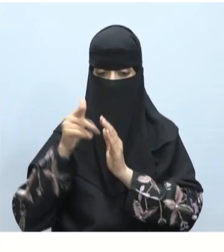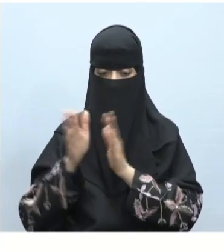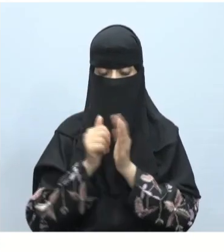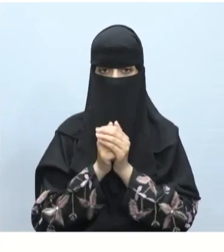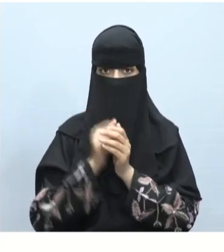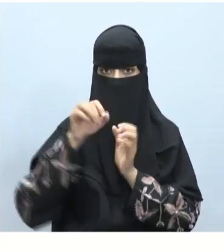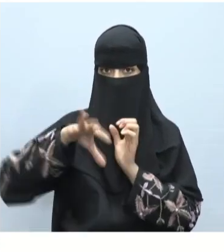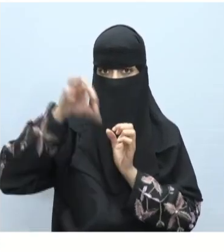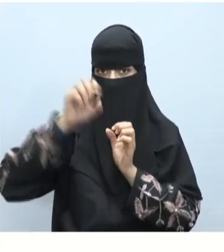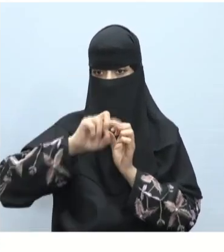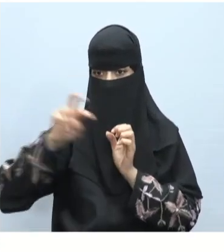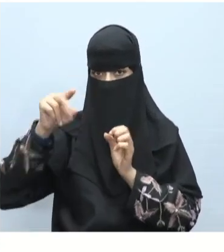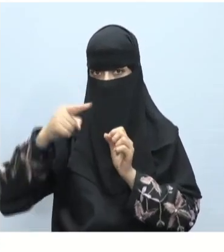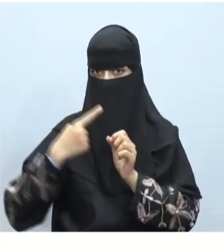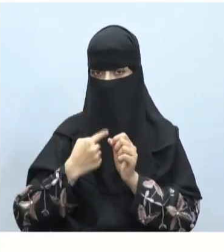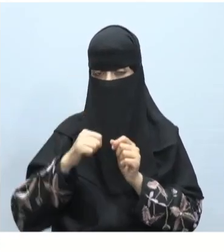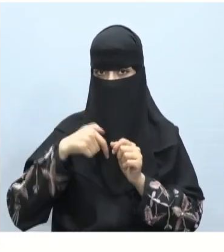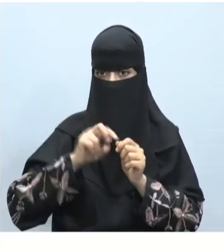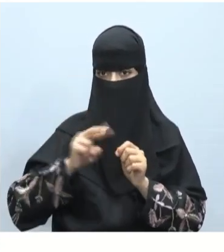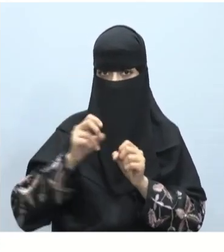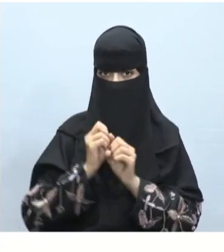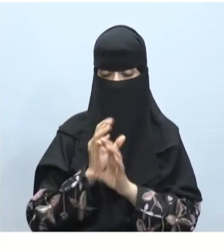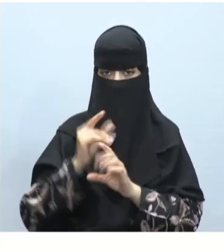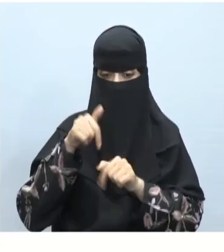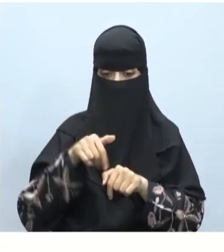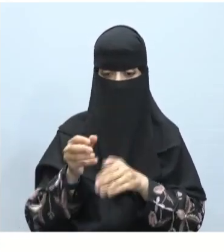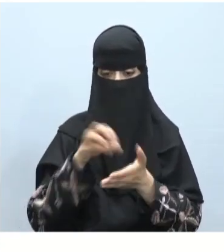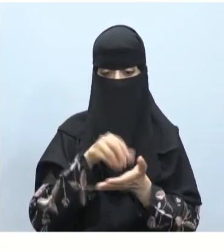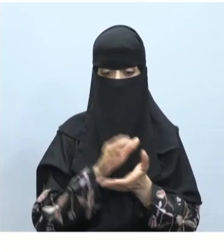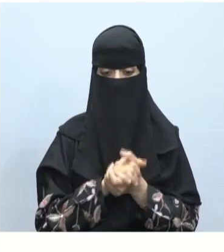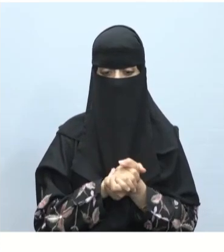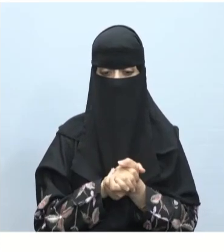المحتوى نسحب المخطط الذي نريد ونفلته في الموقع